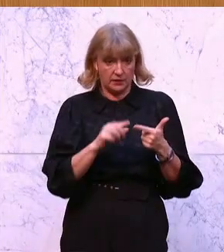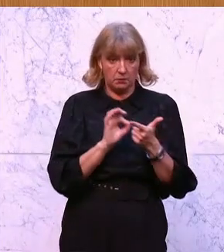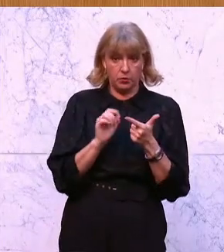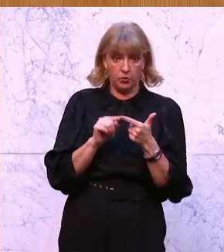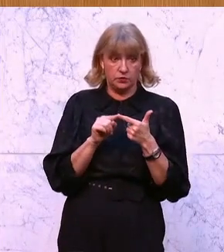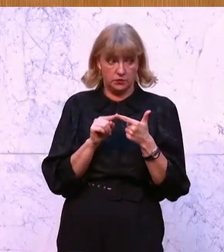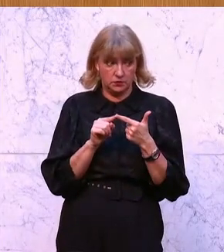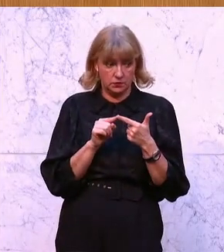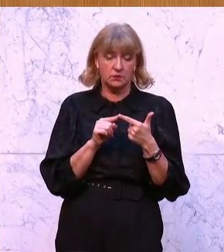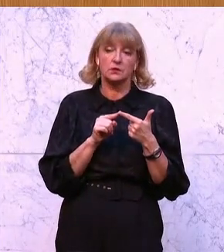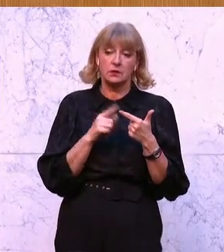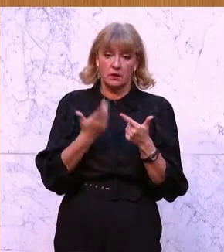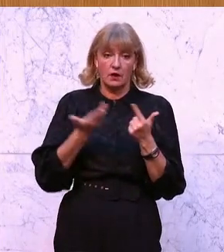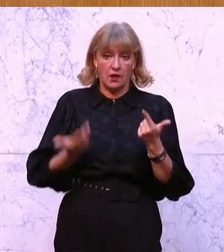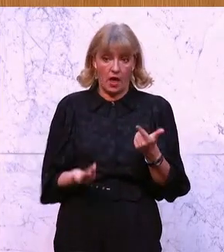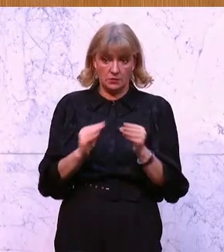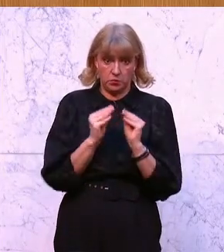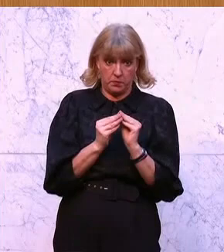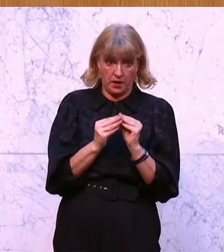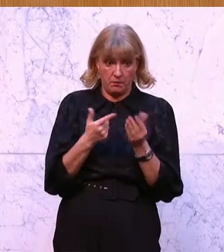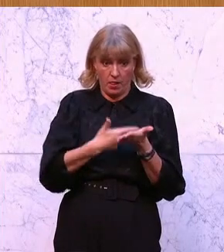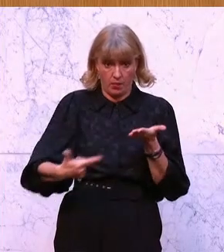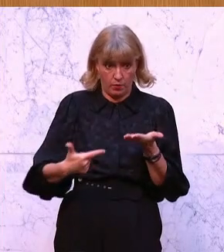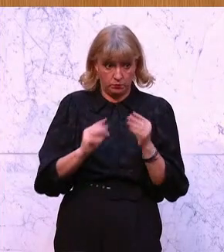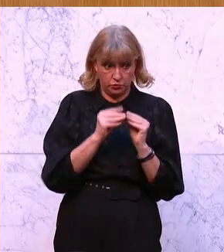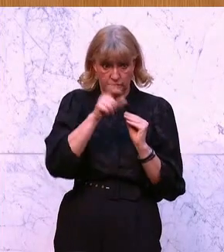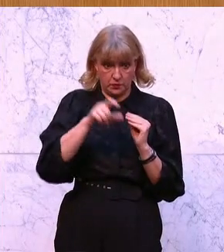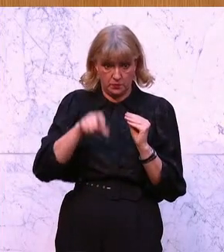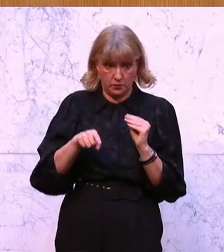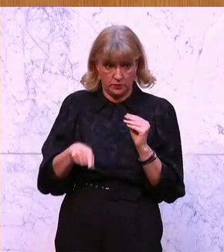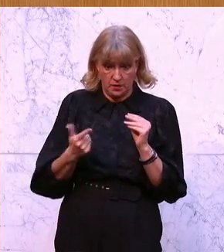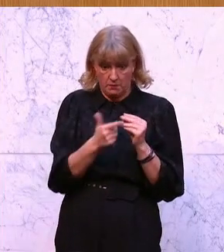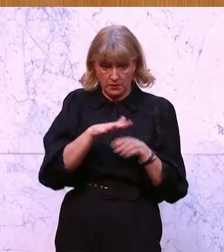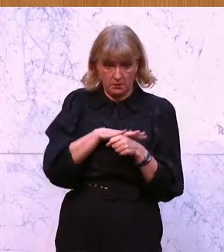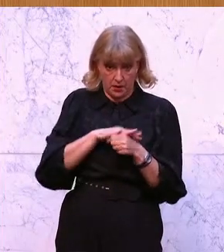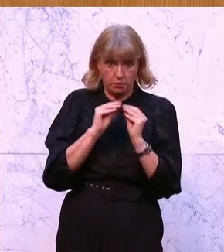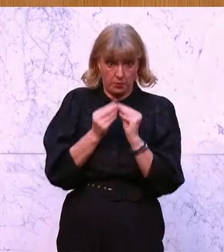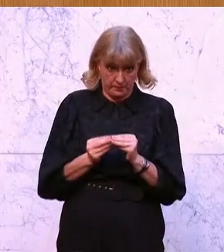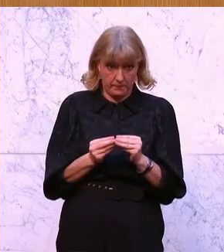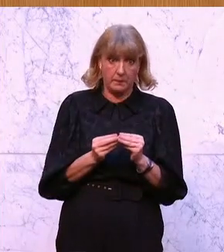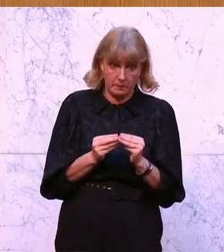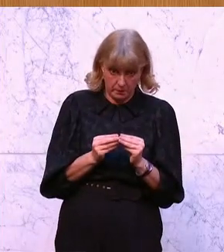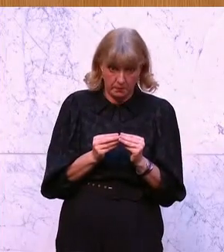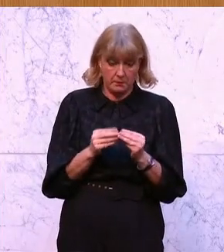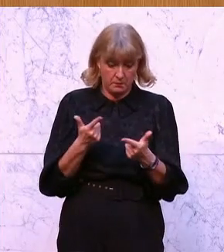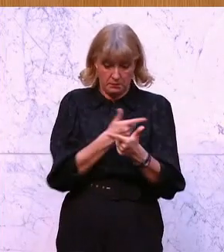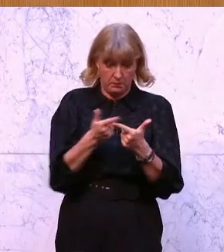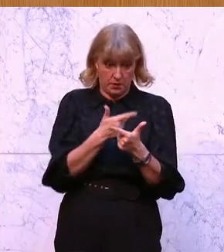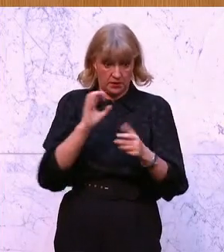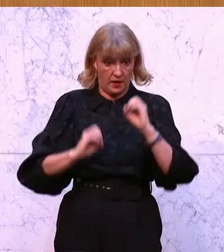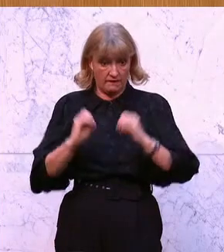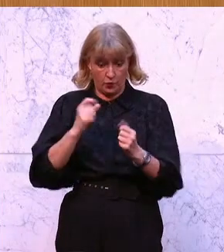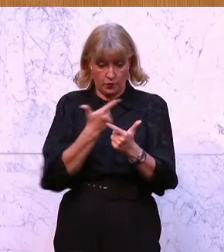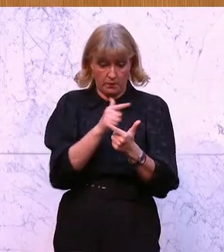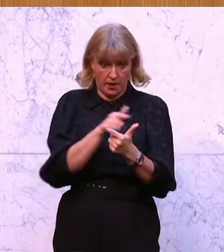das Gehaltsproblem, die Entlohnung dieser Beschäftigten in diesen beiden Bereichen. Und diese Evaluierung dieser